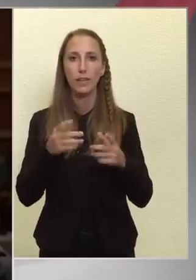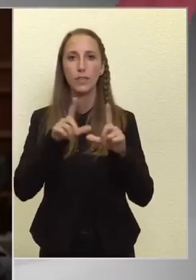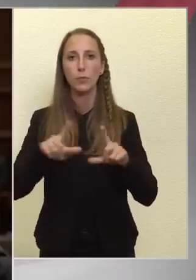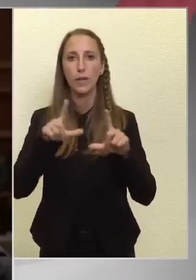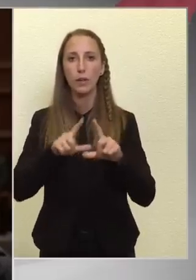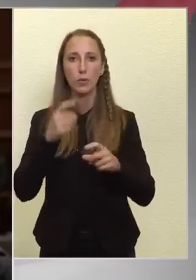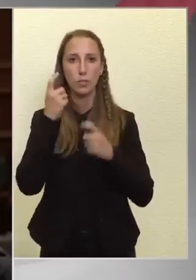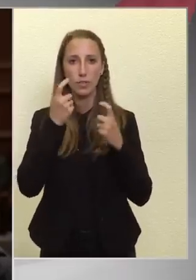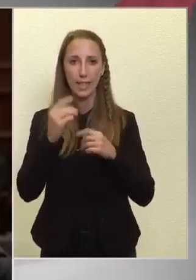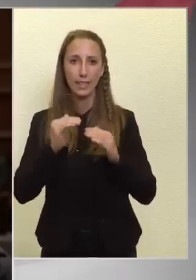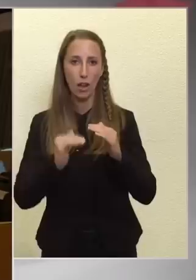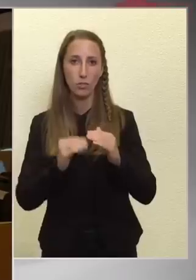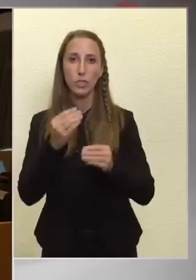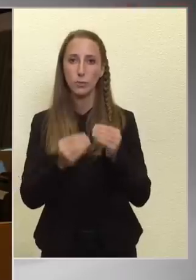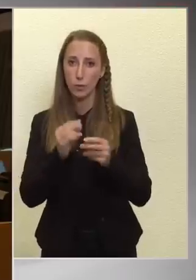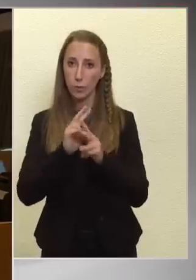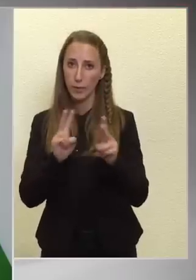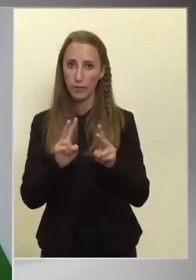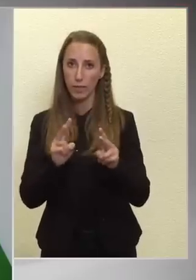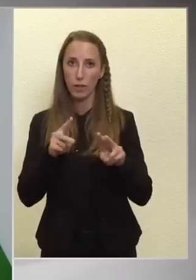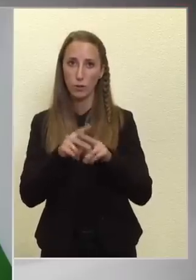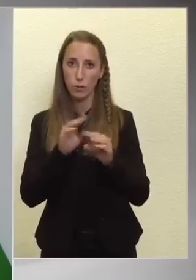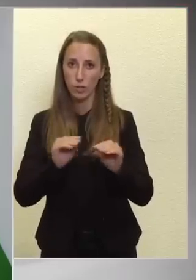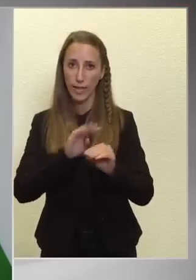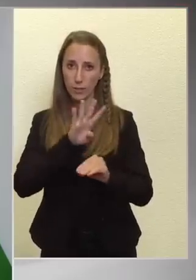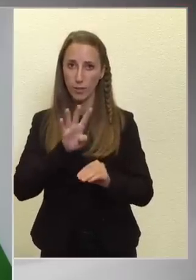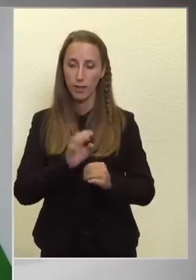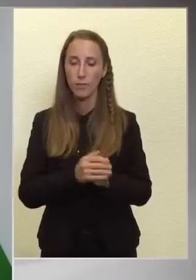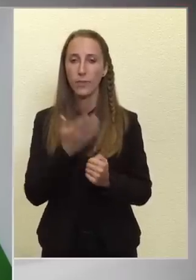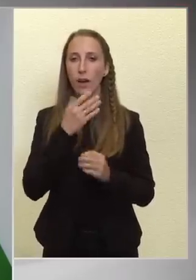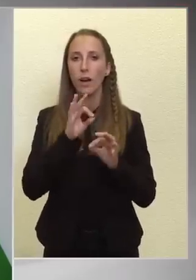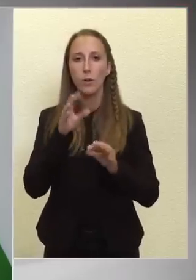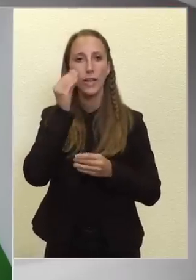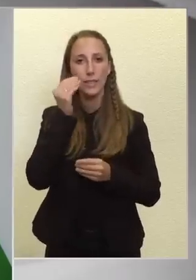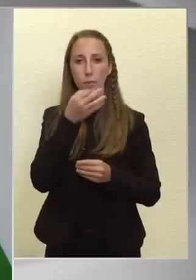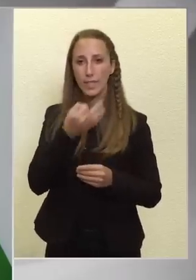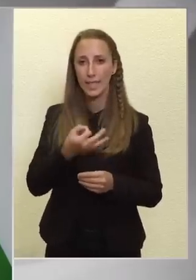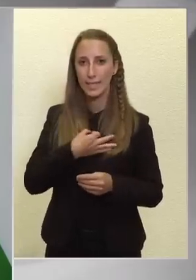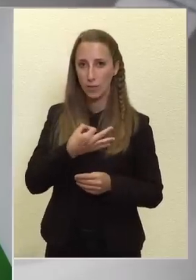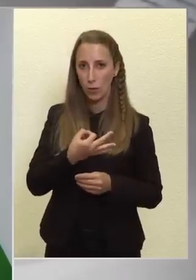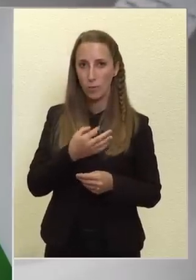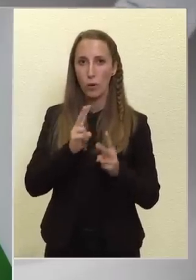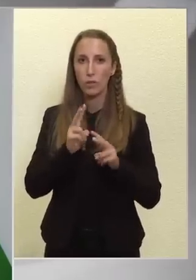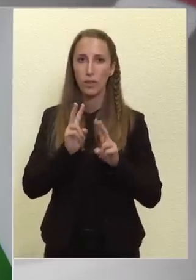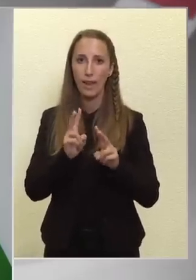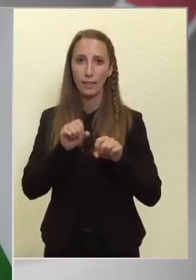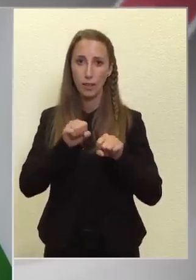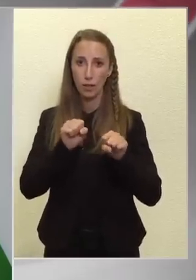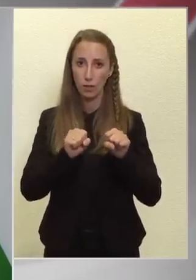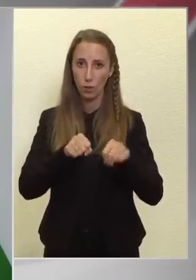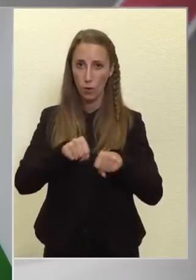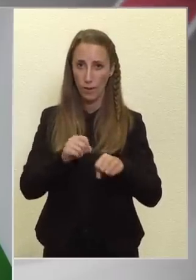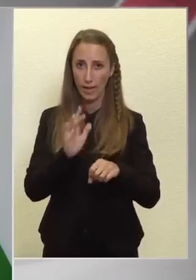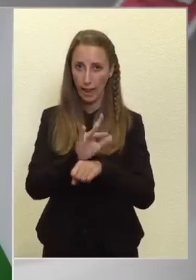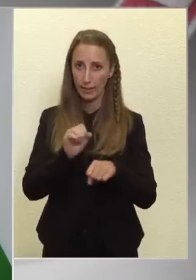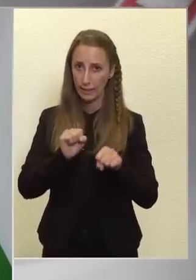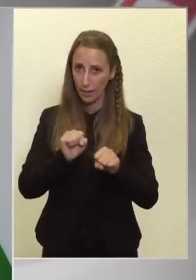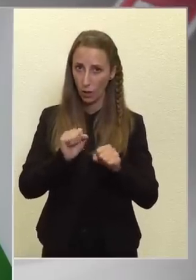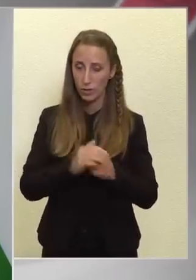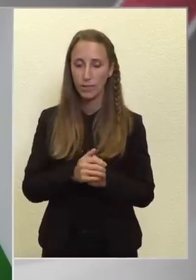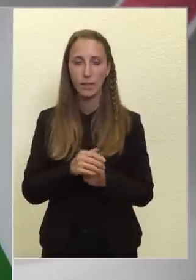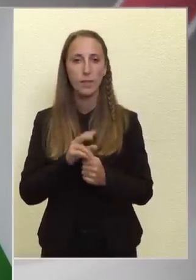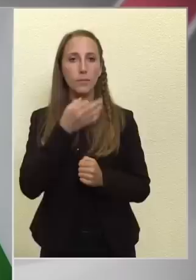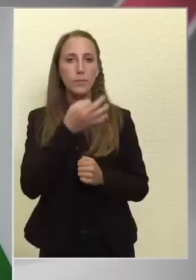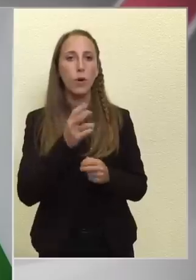pedagógusok szerint az alacsony és problémáik vannak a közoktatással? Ha jól értem, akkor azt kérdezi tőlem, hogy hogy lehet a kormány ellen tiltakozni? Hogy lehet